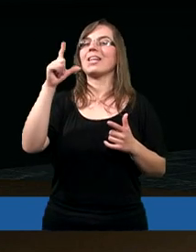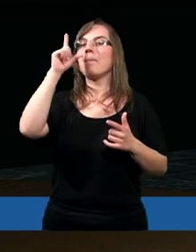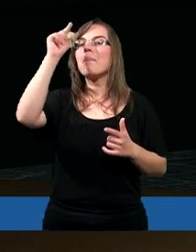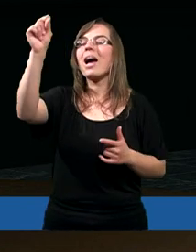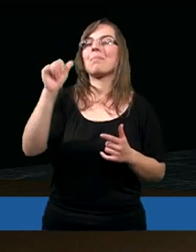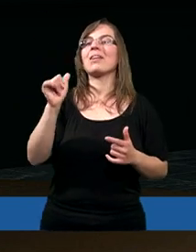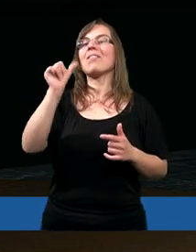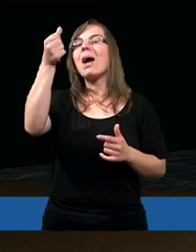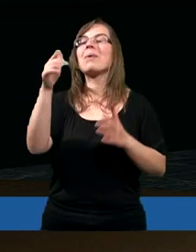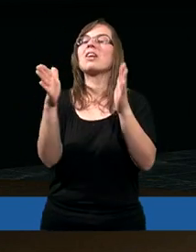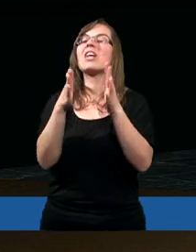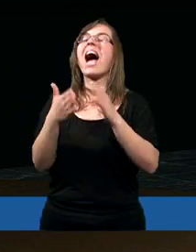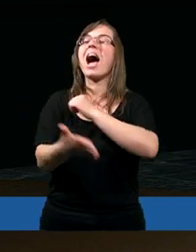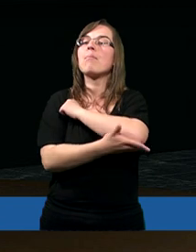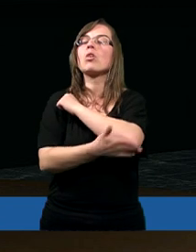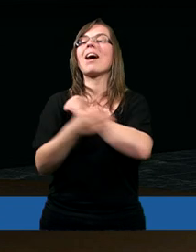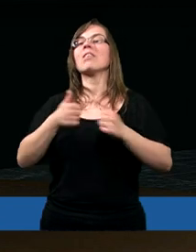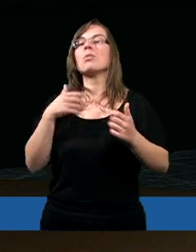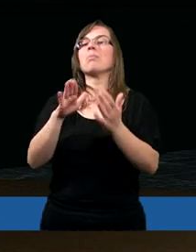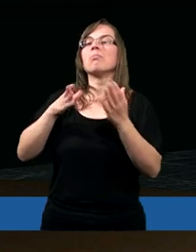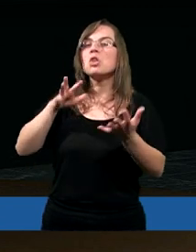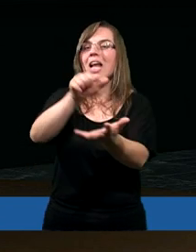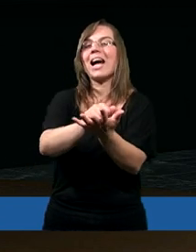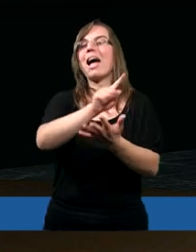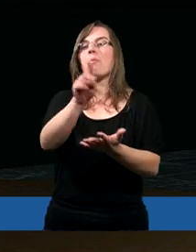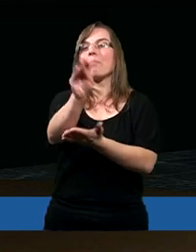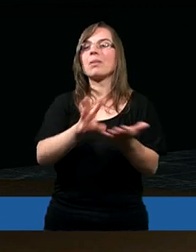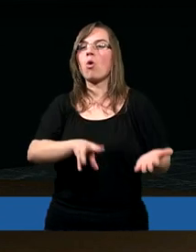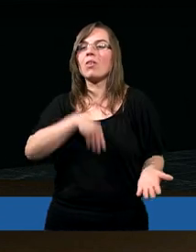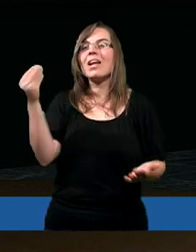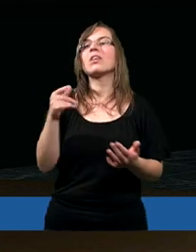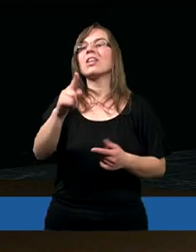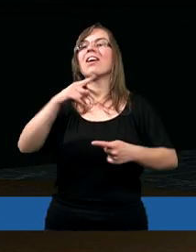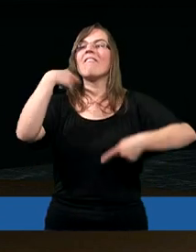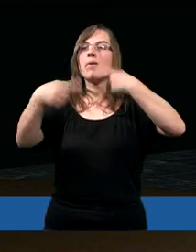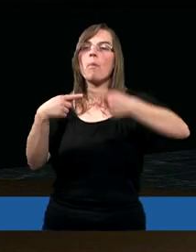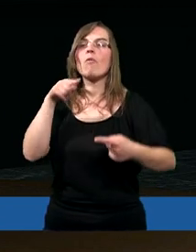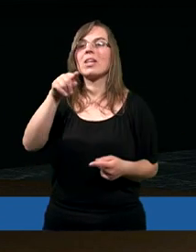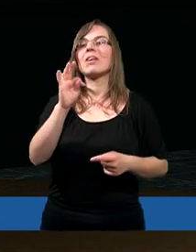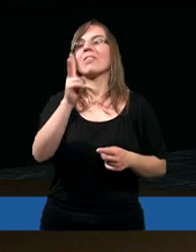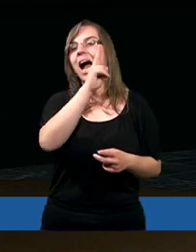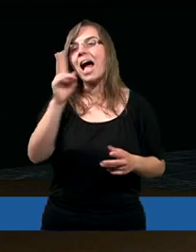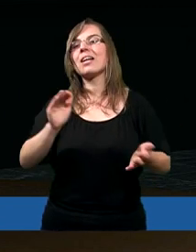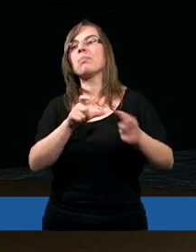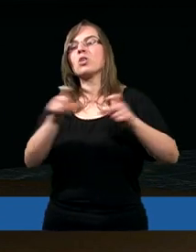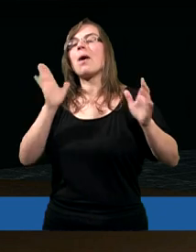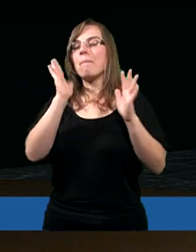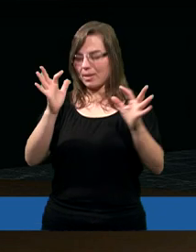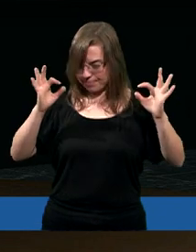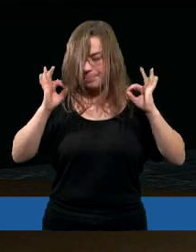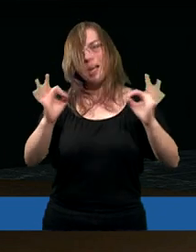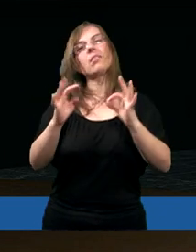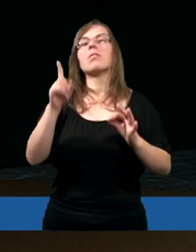Słowo Boga naszego trwa na wieki. Czyli te słowa, które były wypowiedziane w każdym czasie będą